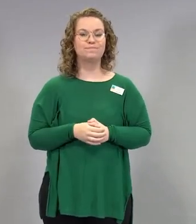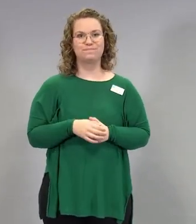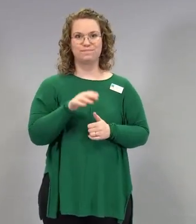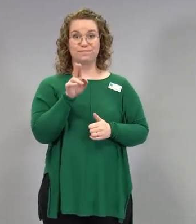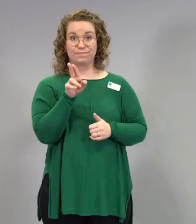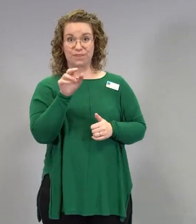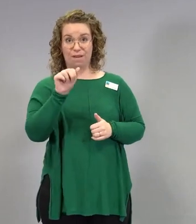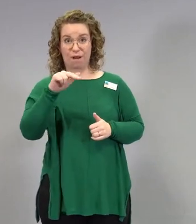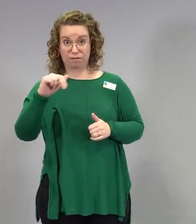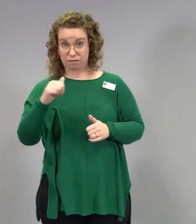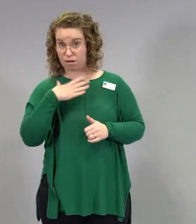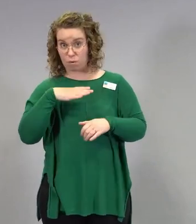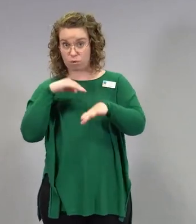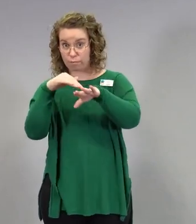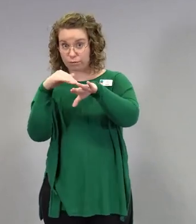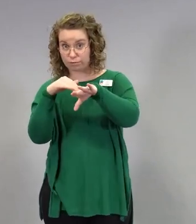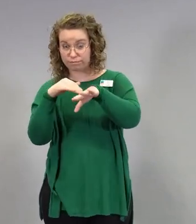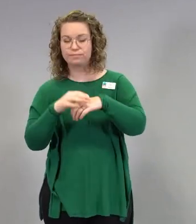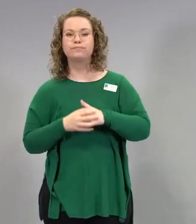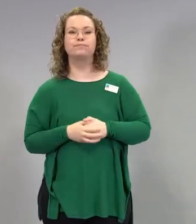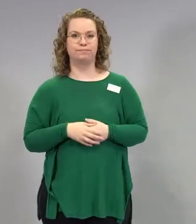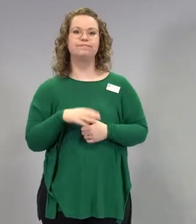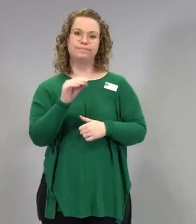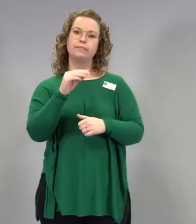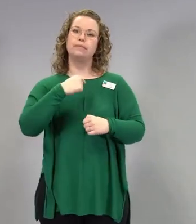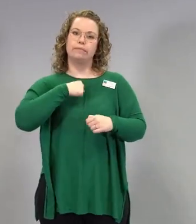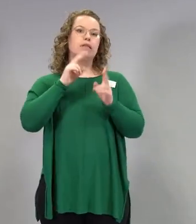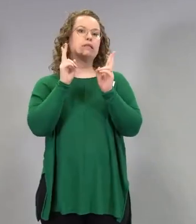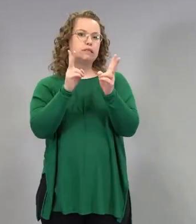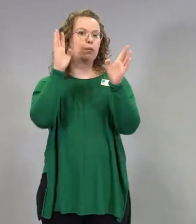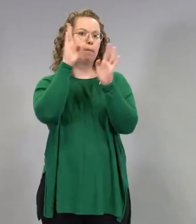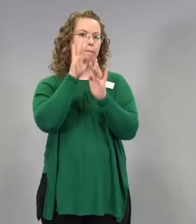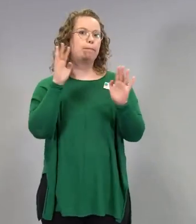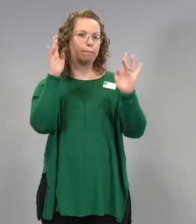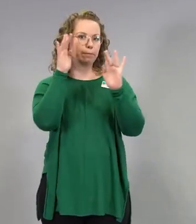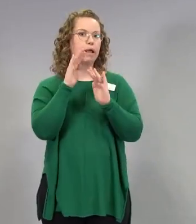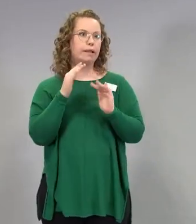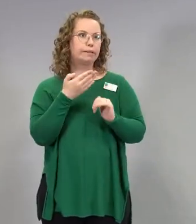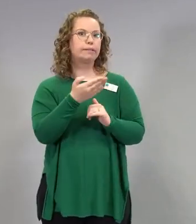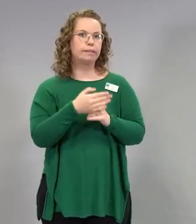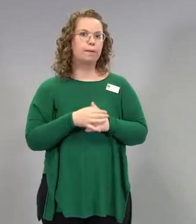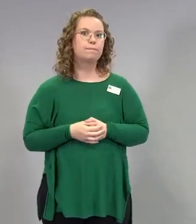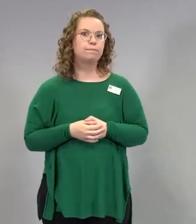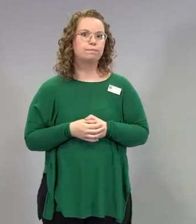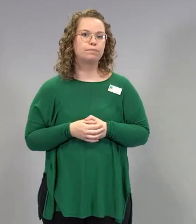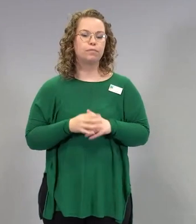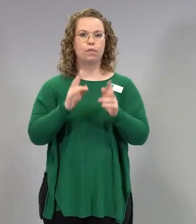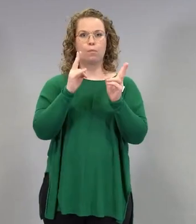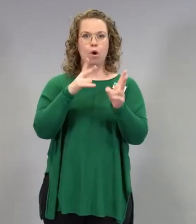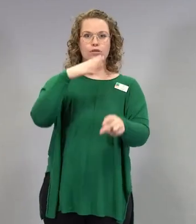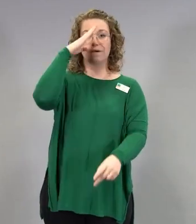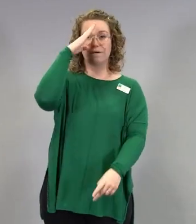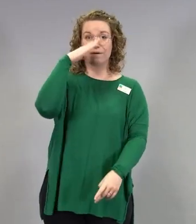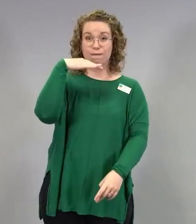täydentää? Joo, olen ihan samaa mieltä Tuijan kanssa. On ollut hirveän tärkeitä myös sellaiset kansalaisten yhteydenotot meille, että